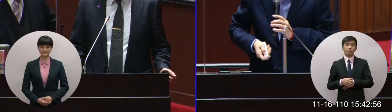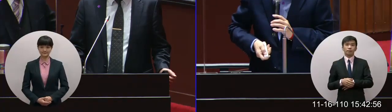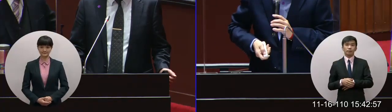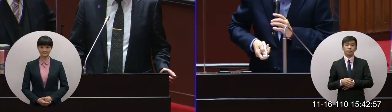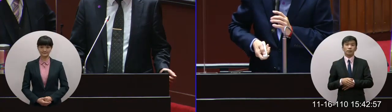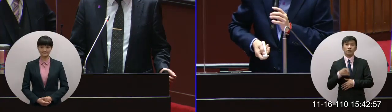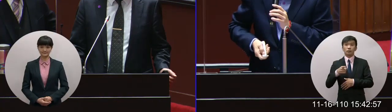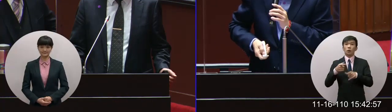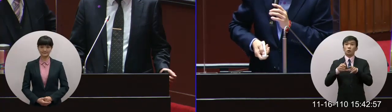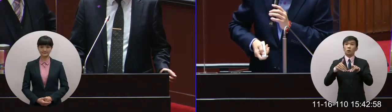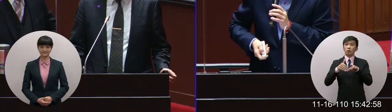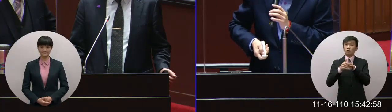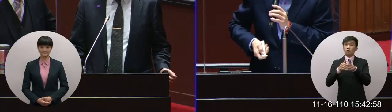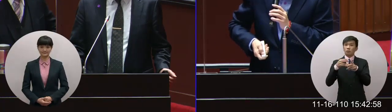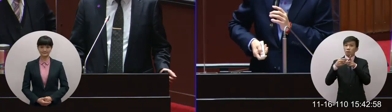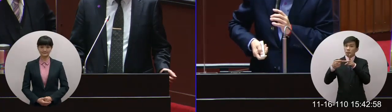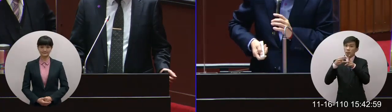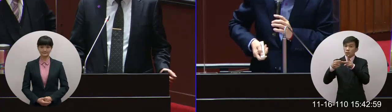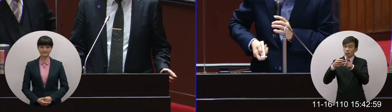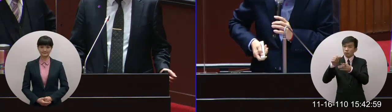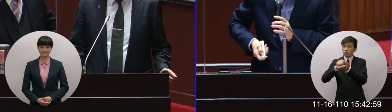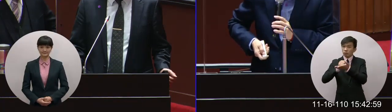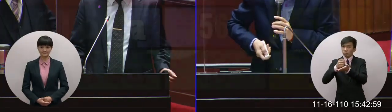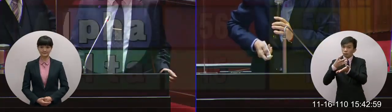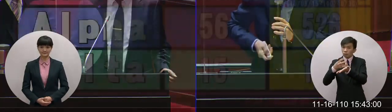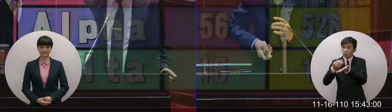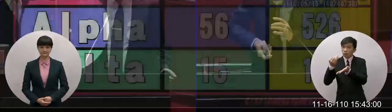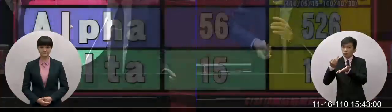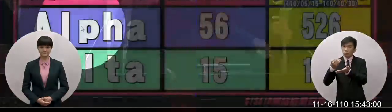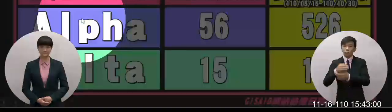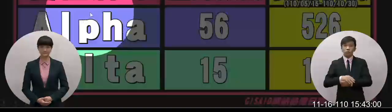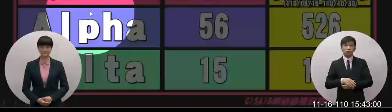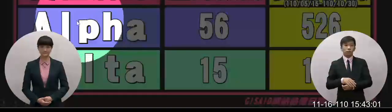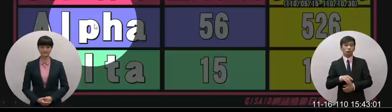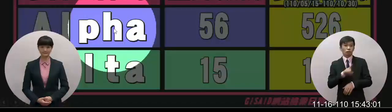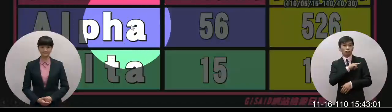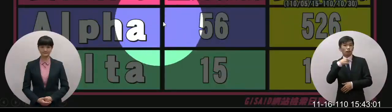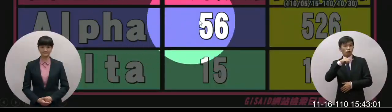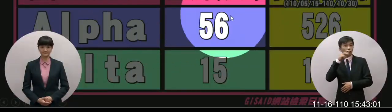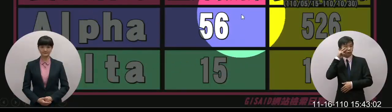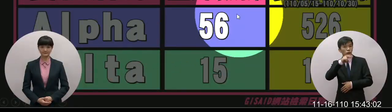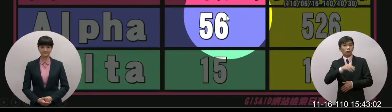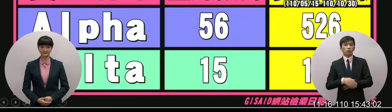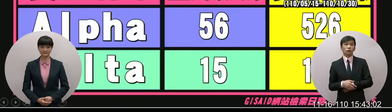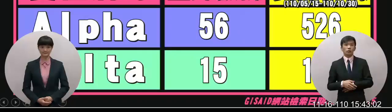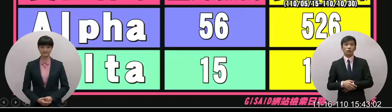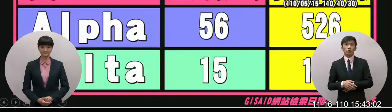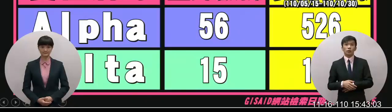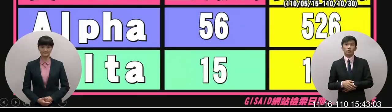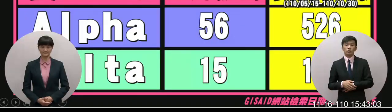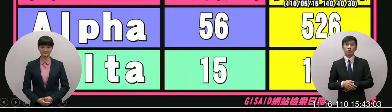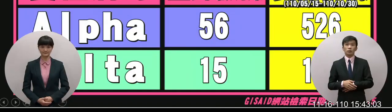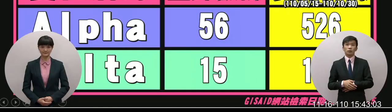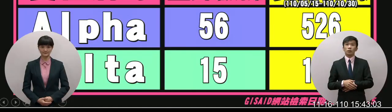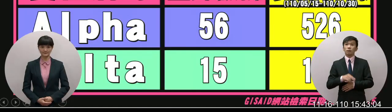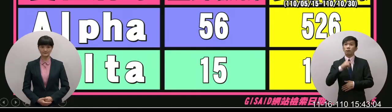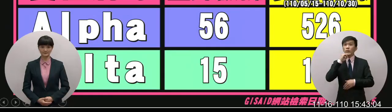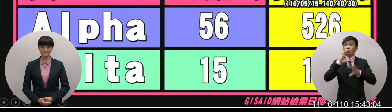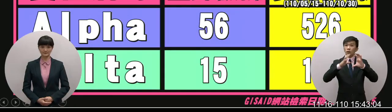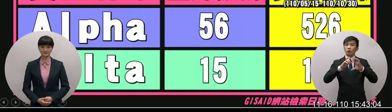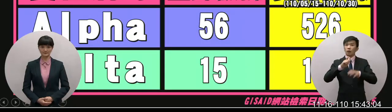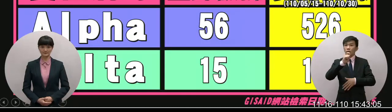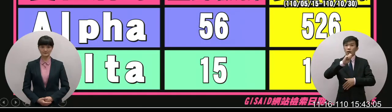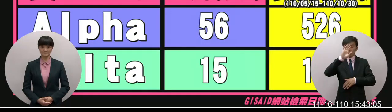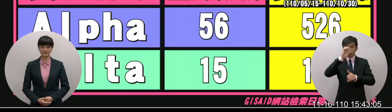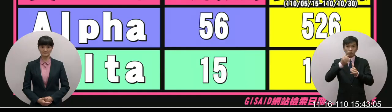錄的數據這是在GSAG的你待會有空繼續查英國的Alpha病毒56在